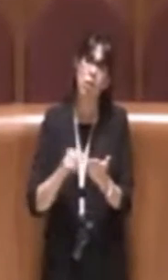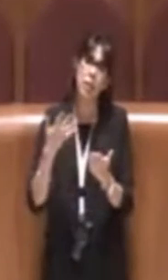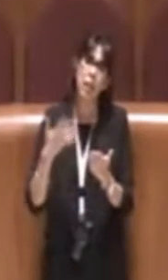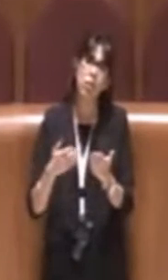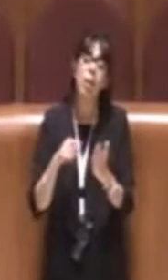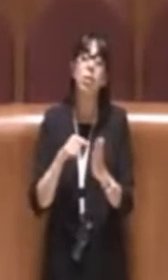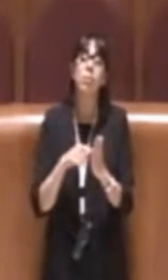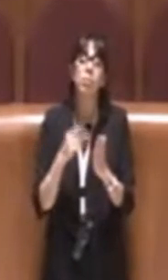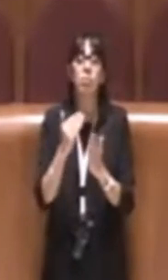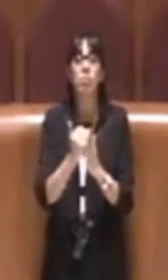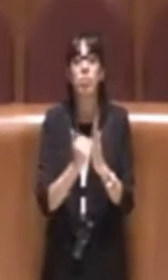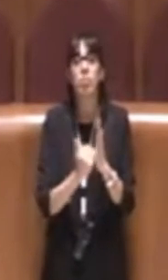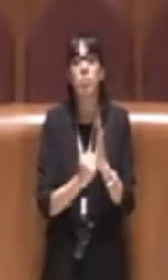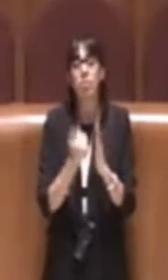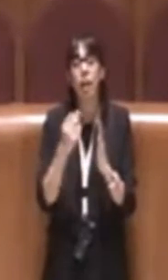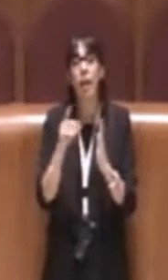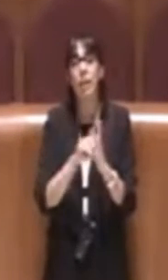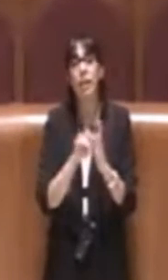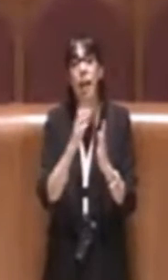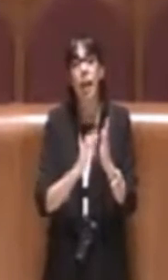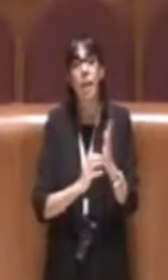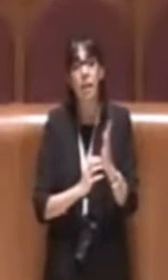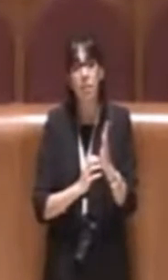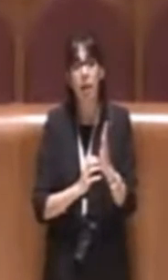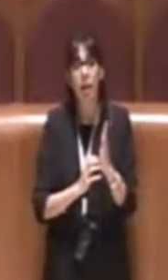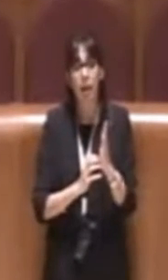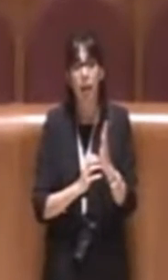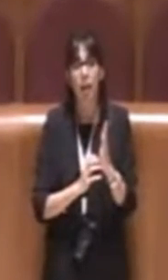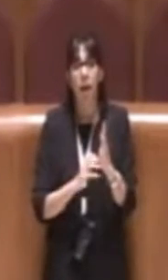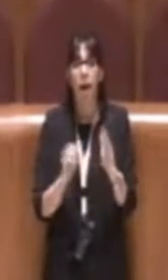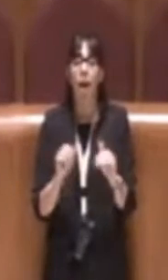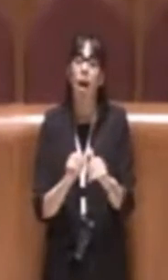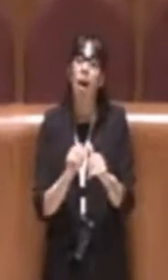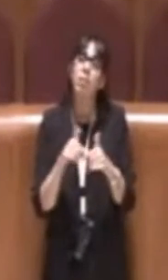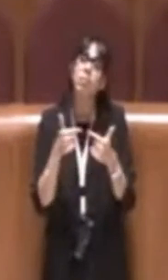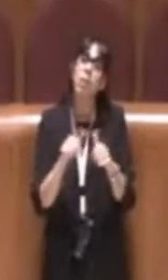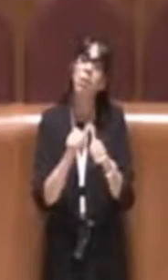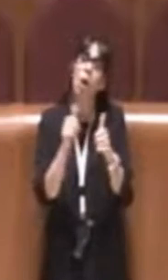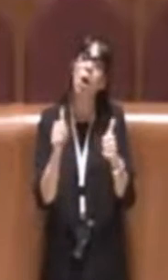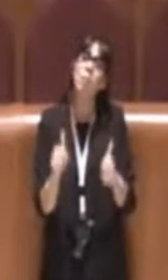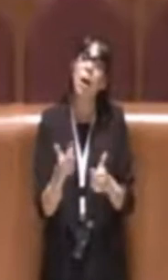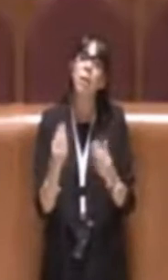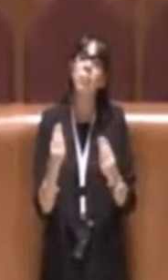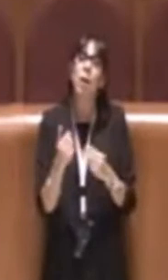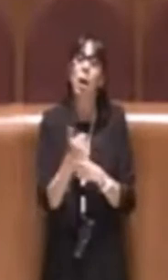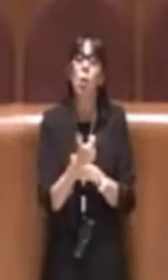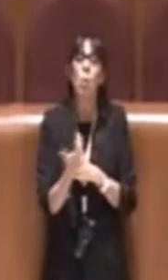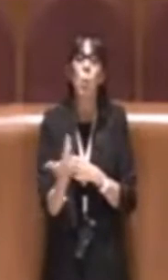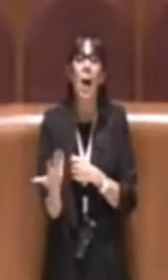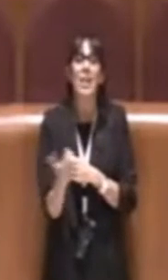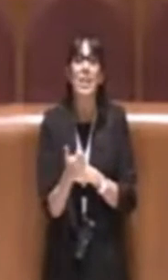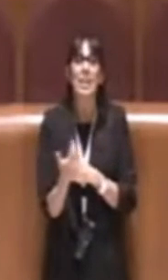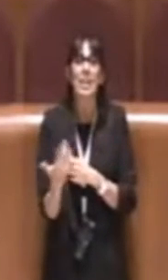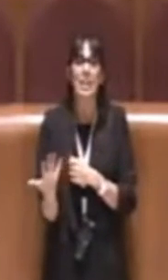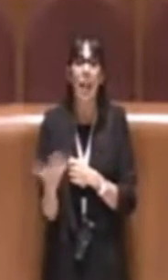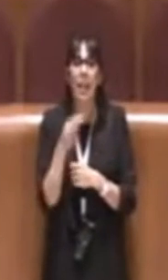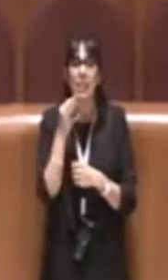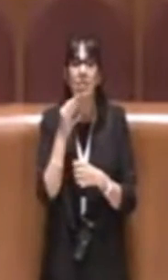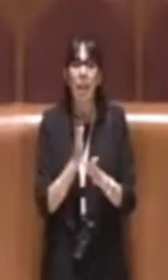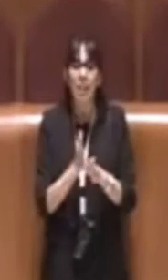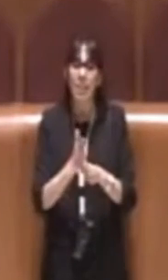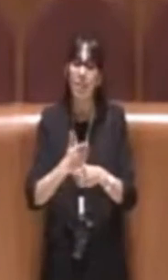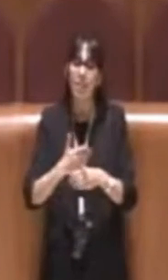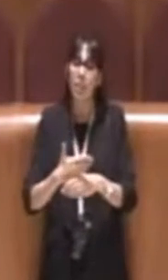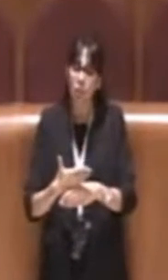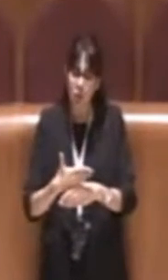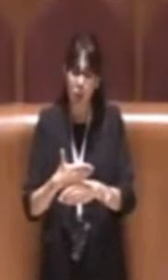formalizzava le quantità e quindi la suddivisione tra gli spazi